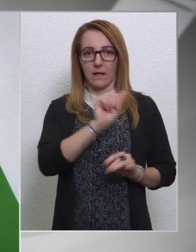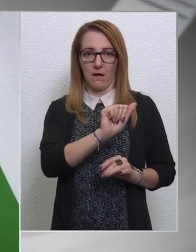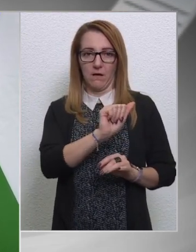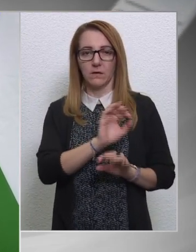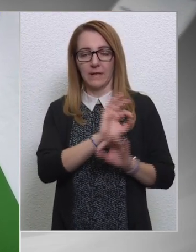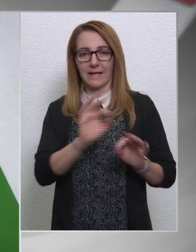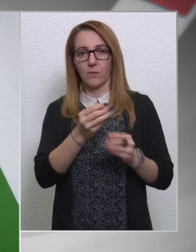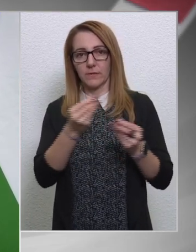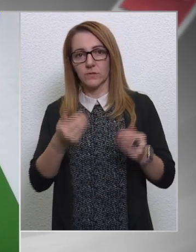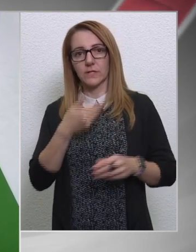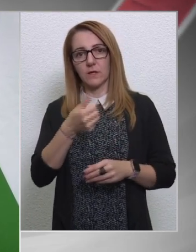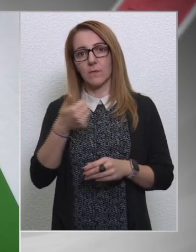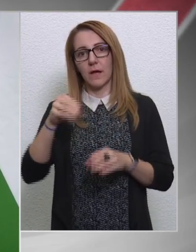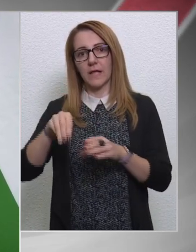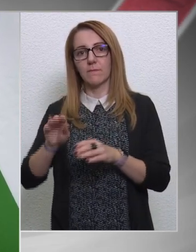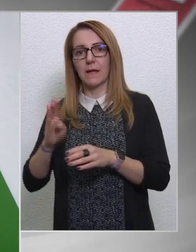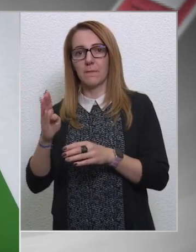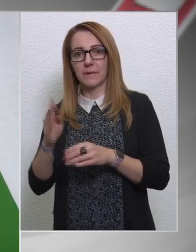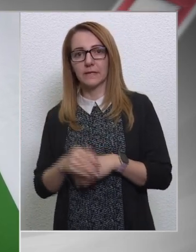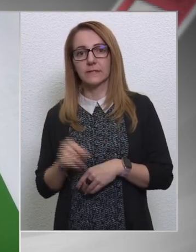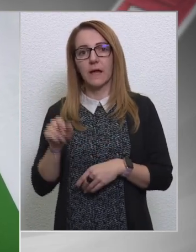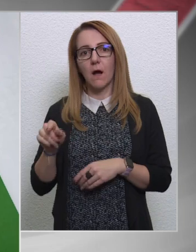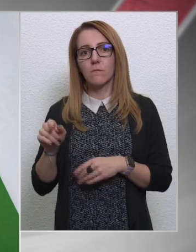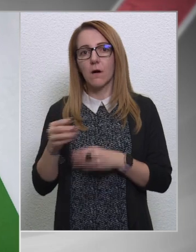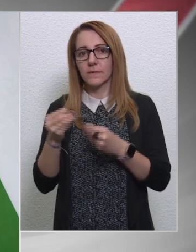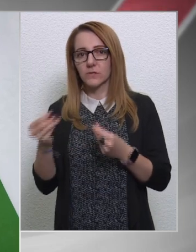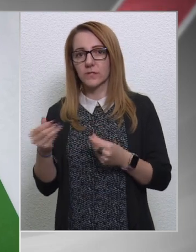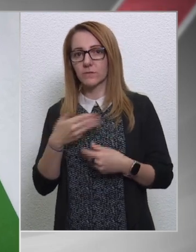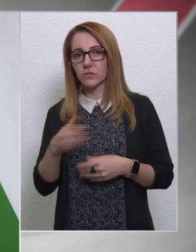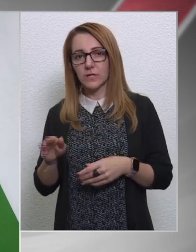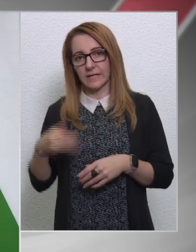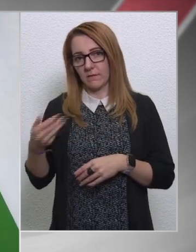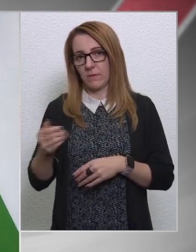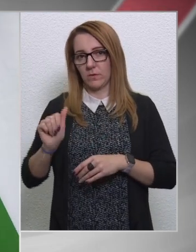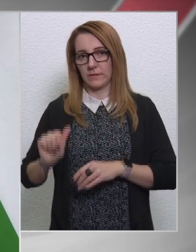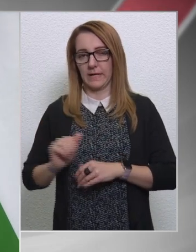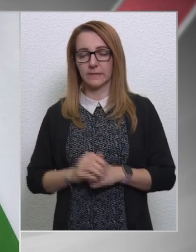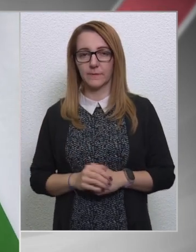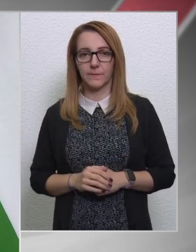minősítést kapta, és egyben B-t, de abban a minősítésben senki egyetlen ország sem kapott át.